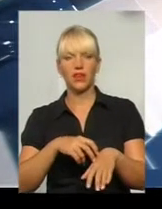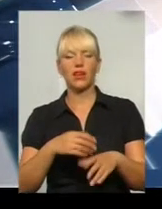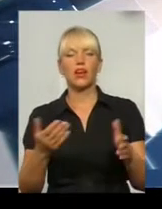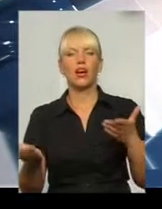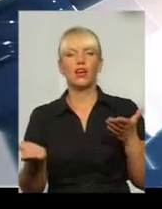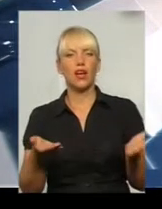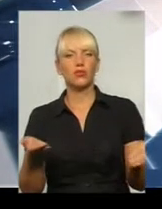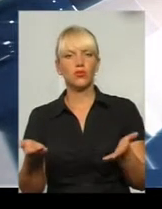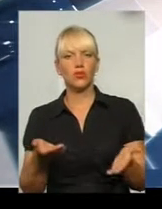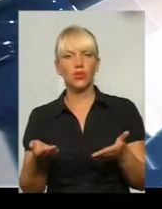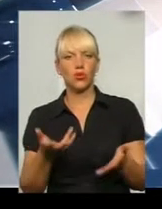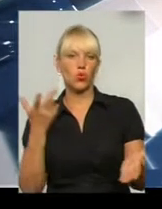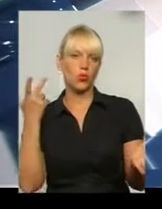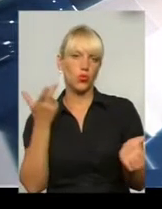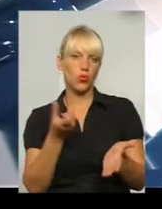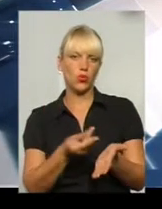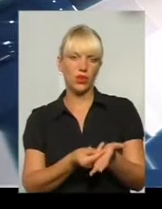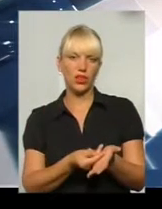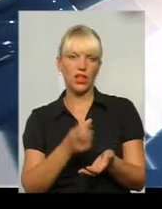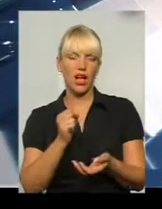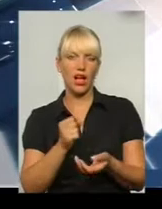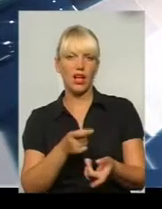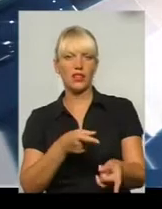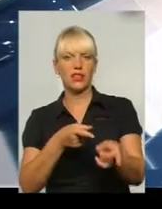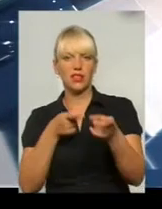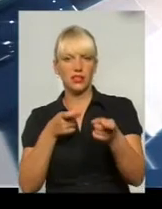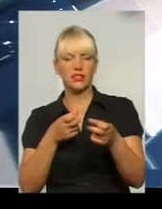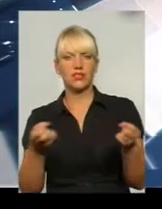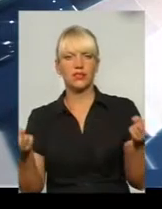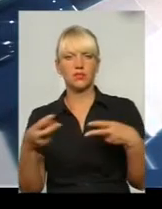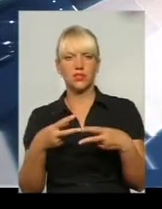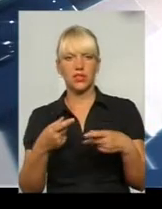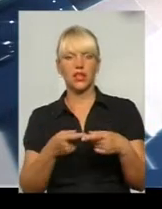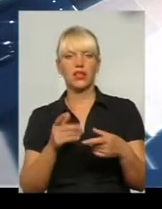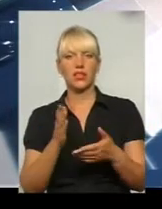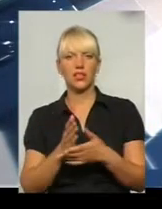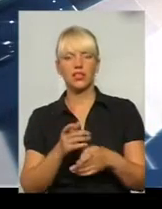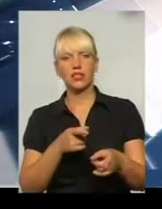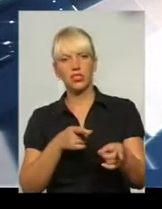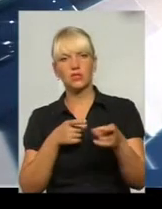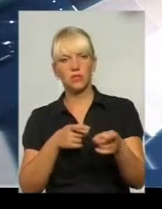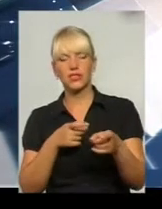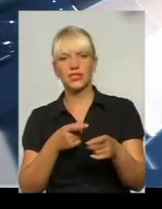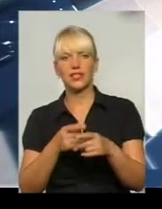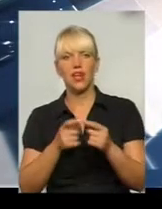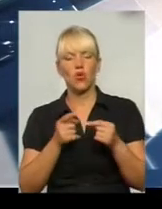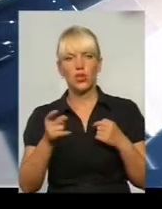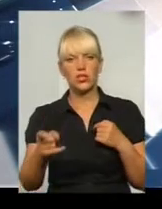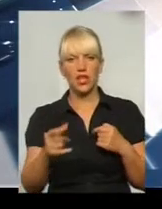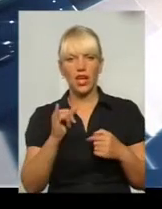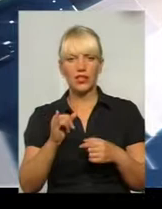уходить на расстояние, є такі спеціальні зергочі, які на расстояниі. І